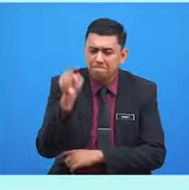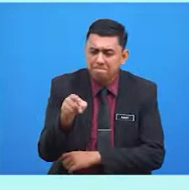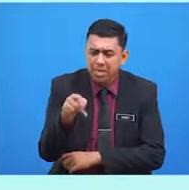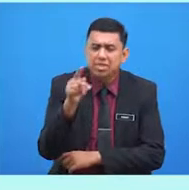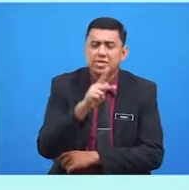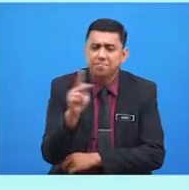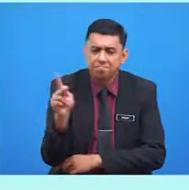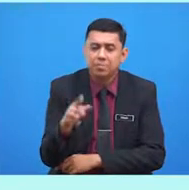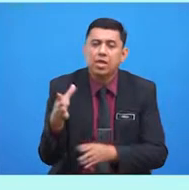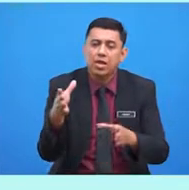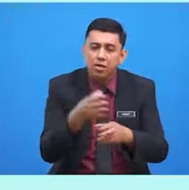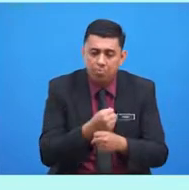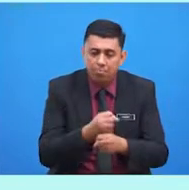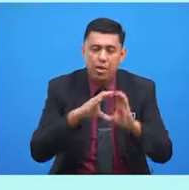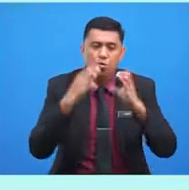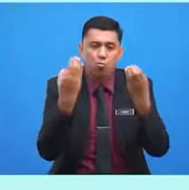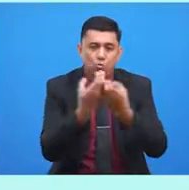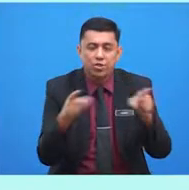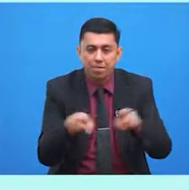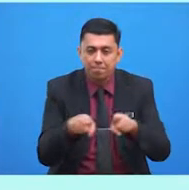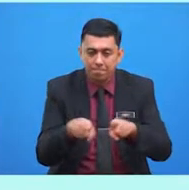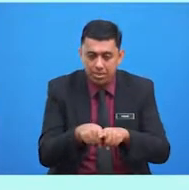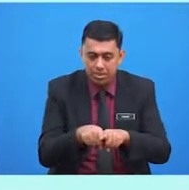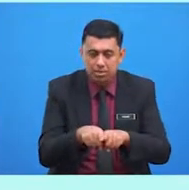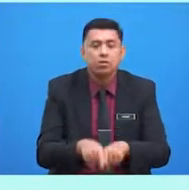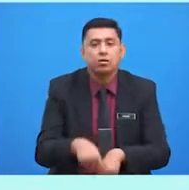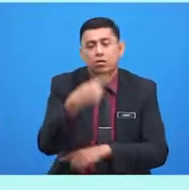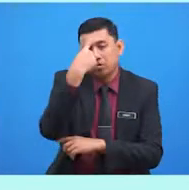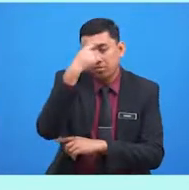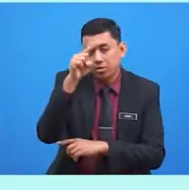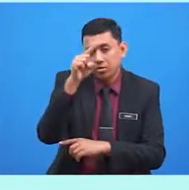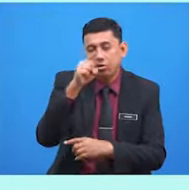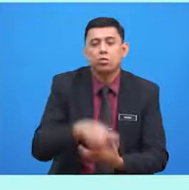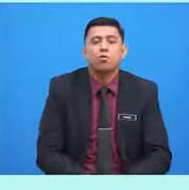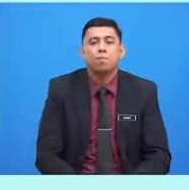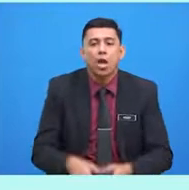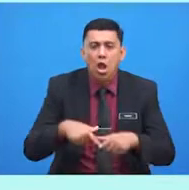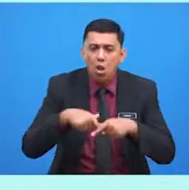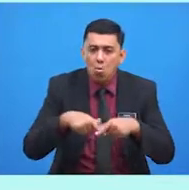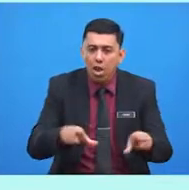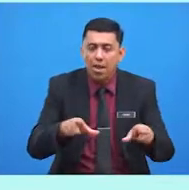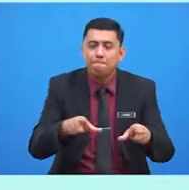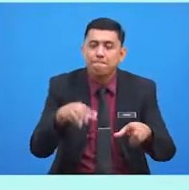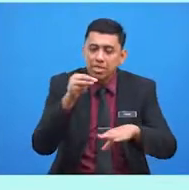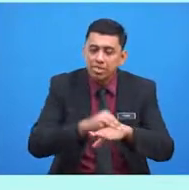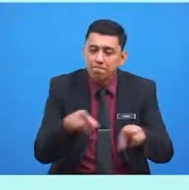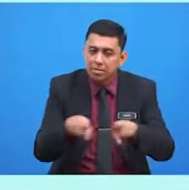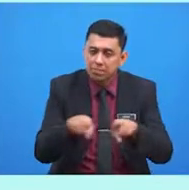mereka dapat berkumpul bersama untuk meluangkan masa bersama-sama.